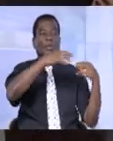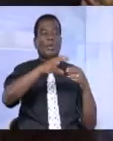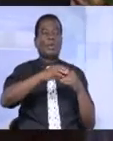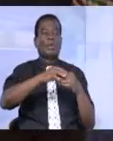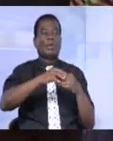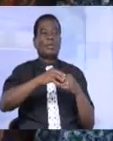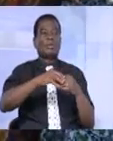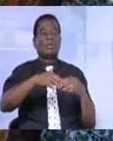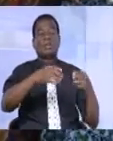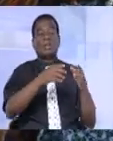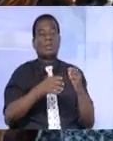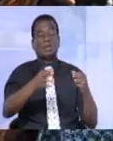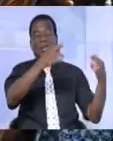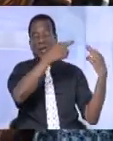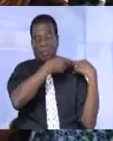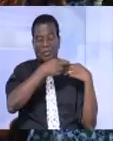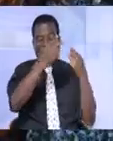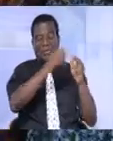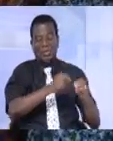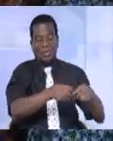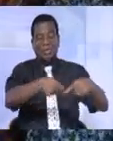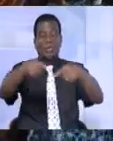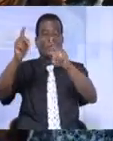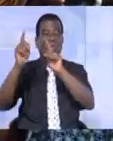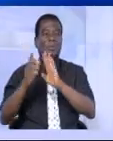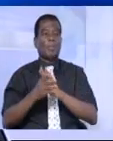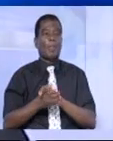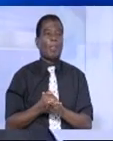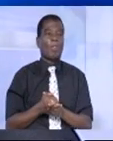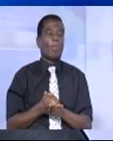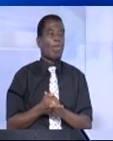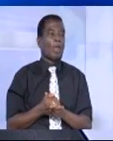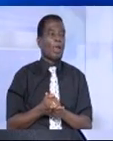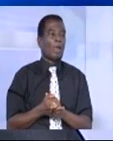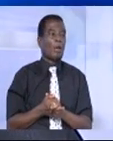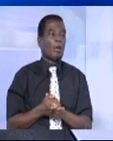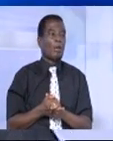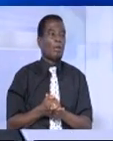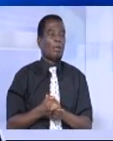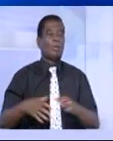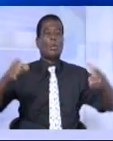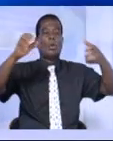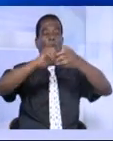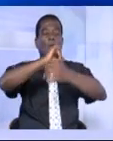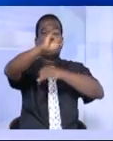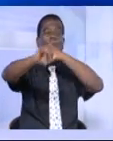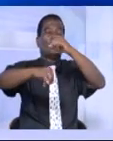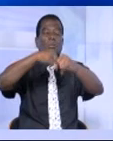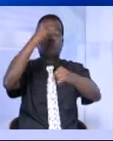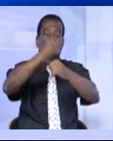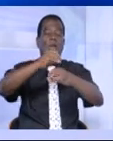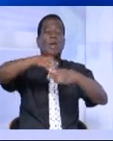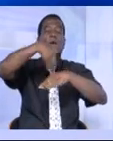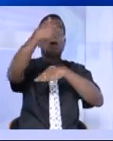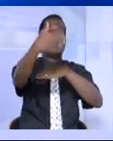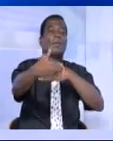guides religieux et les têtes couronnées de la région. Au titre de la solidarité internationale, après